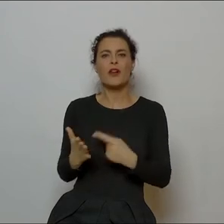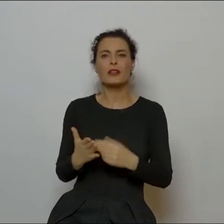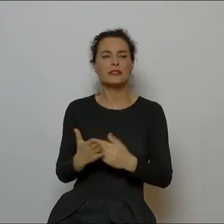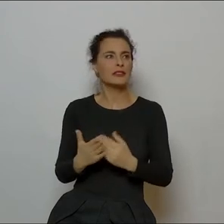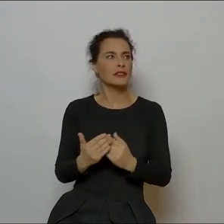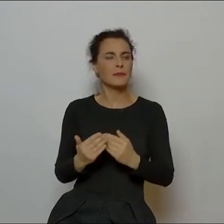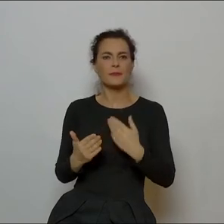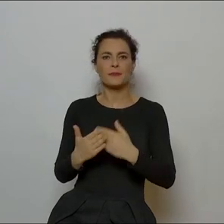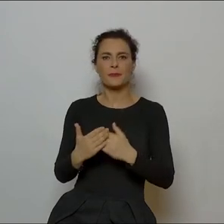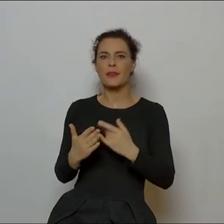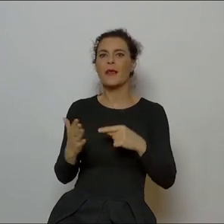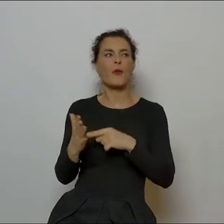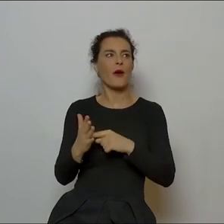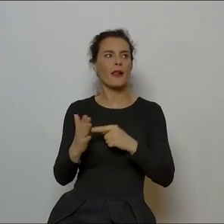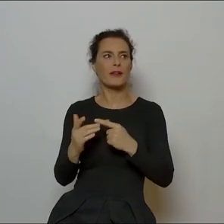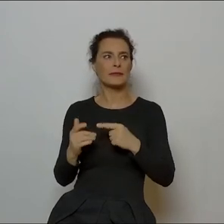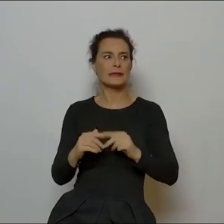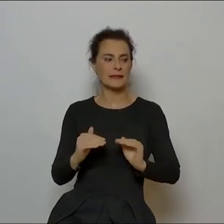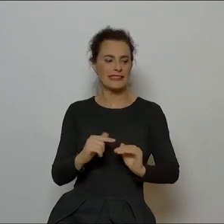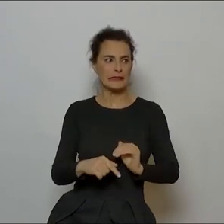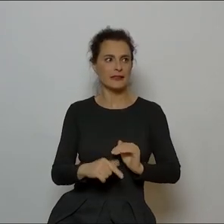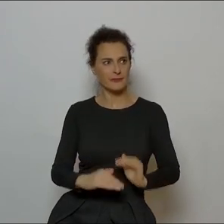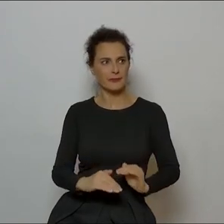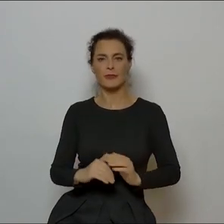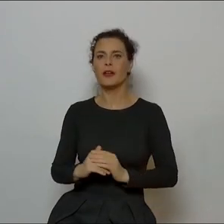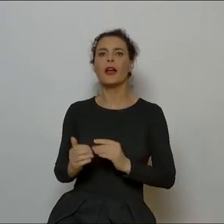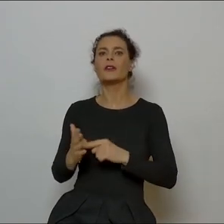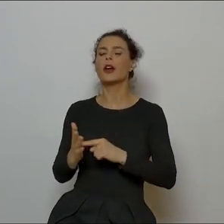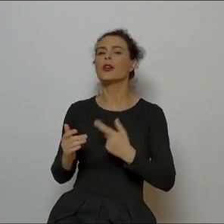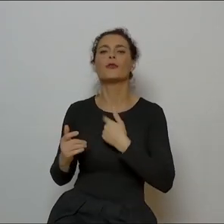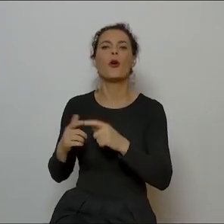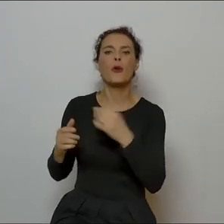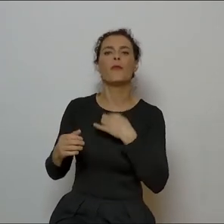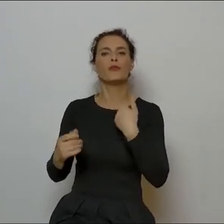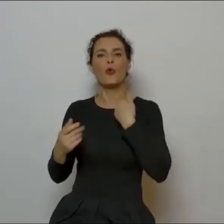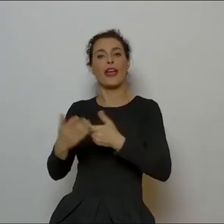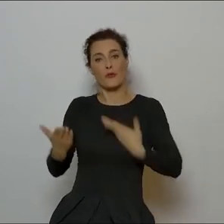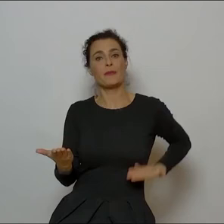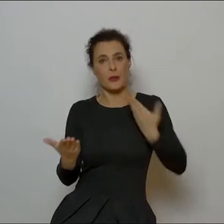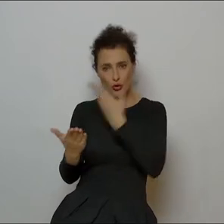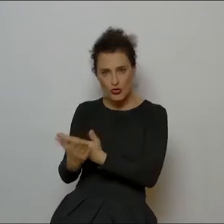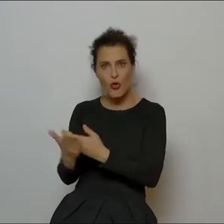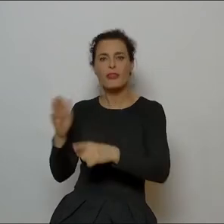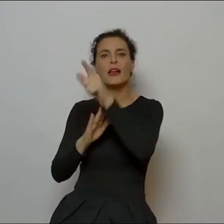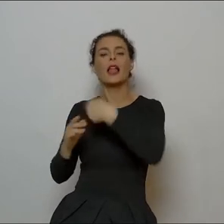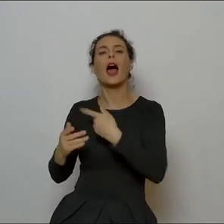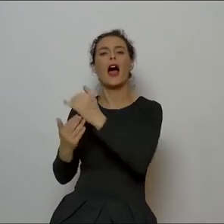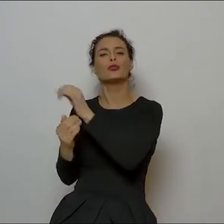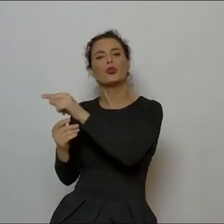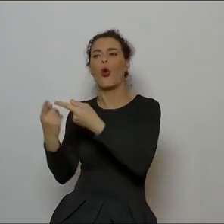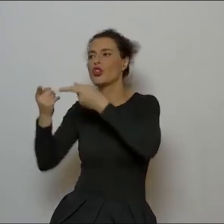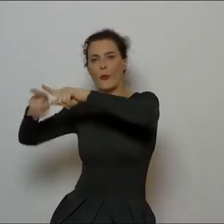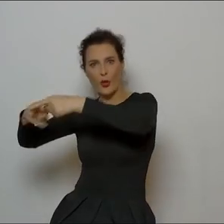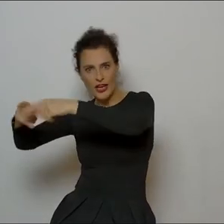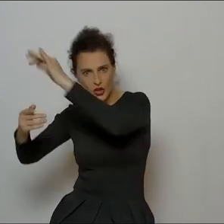Niemen inaczej nie miałam nic wspólnego jako organizator ani pomysłodawca. Po prostu wzięłam tam udział jako wykonawca zaproszona przez podmiot organizujący, czyli